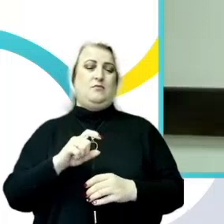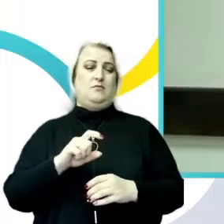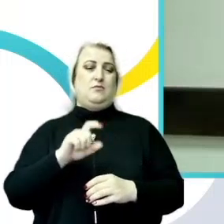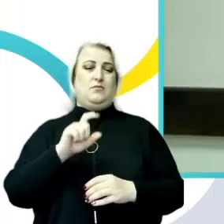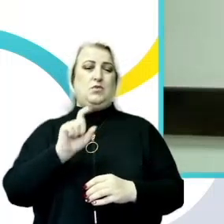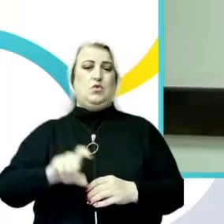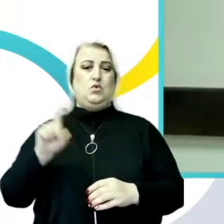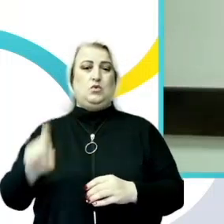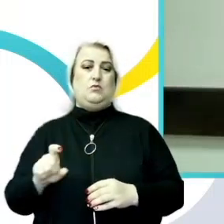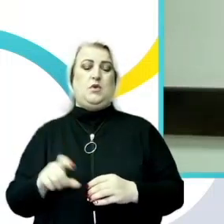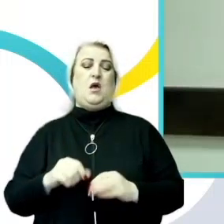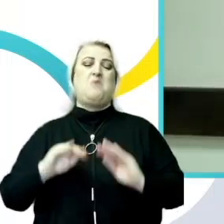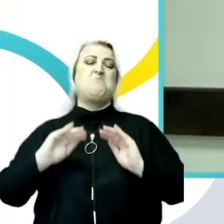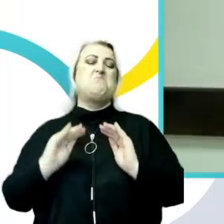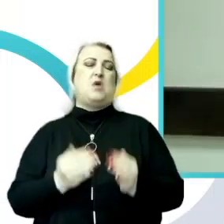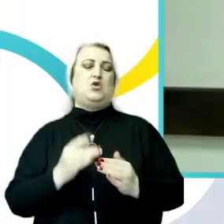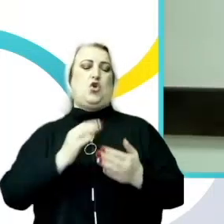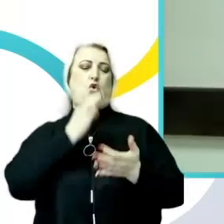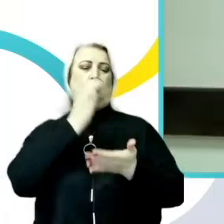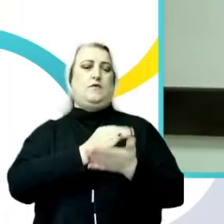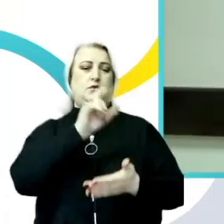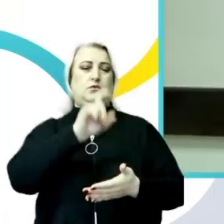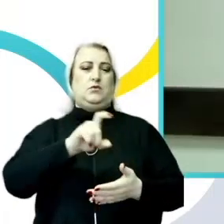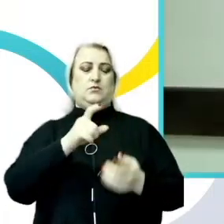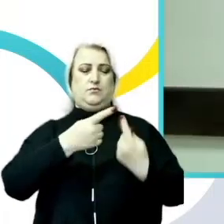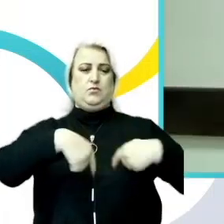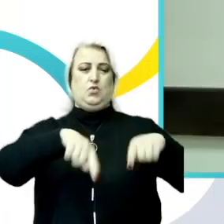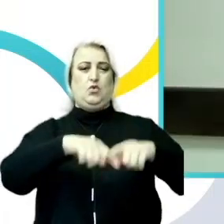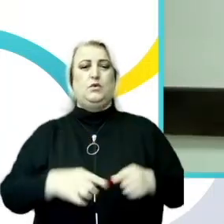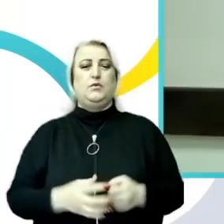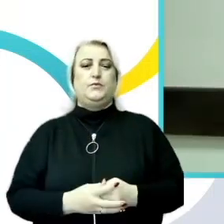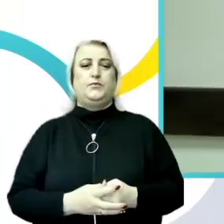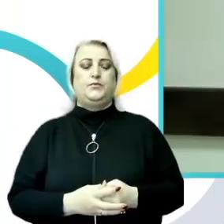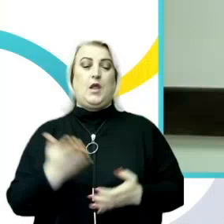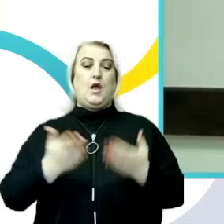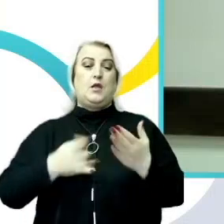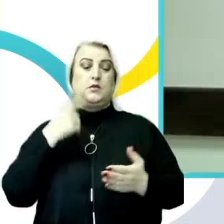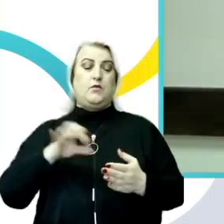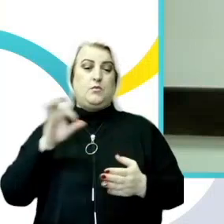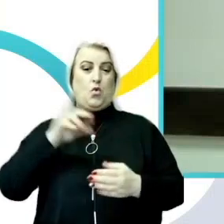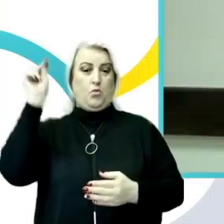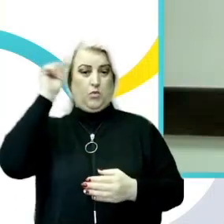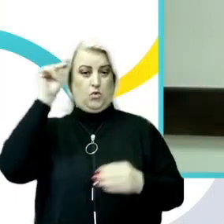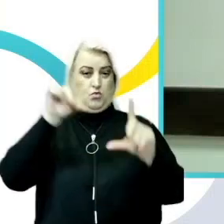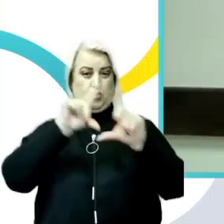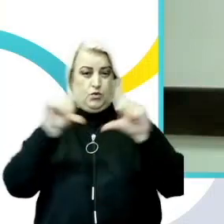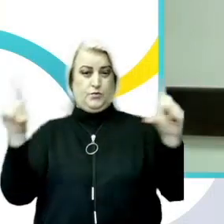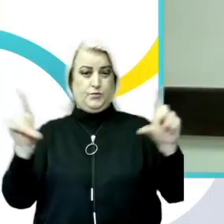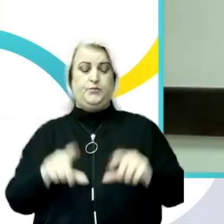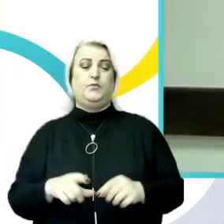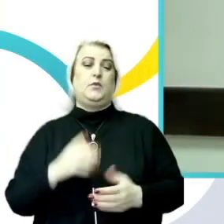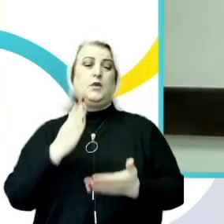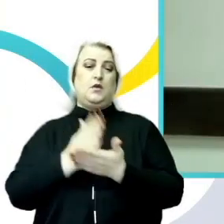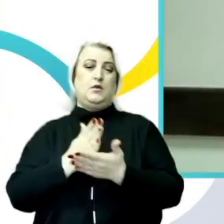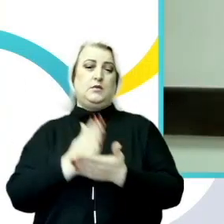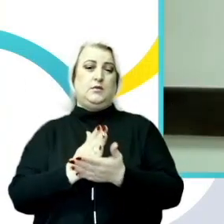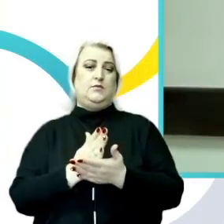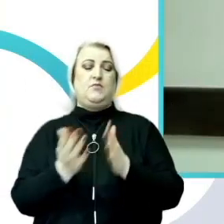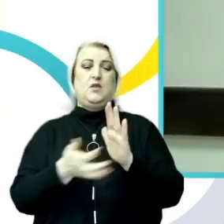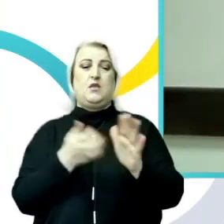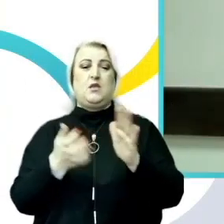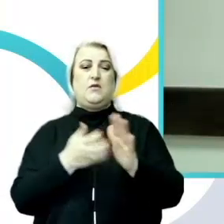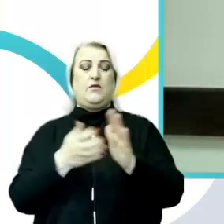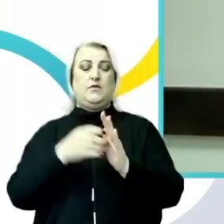organelor responsați. Dacă să vorbim despre sistemul de învățământ în Republica Moldova, există lacunie atât în cadrul